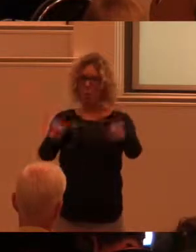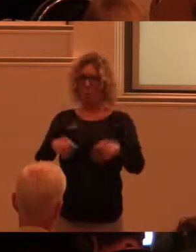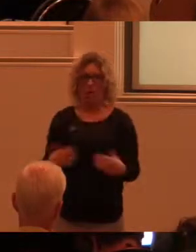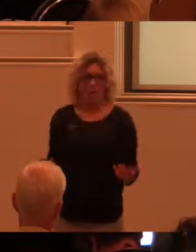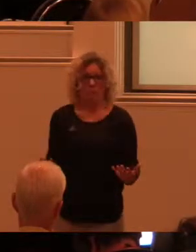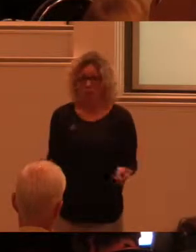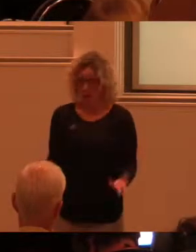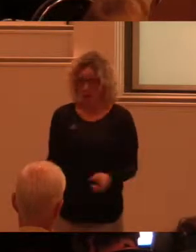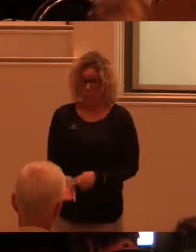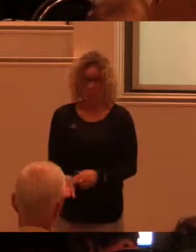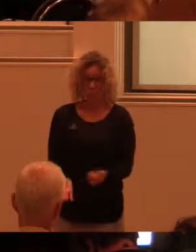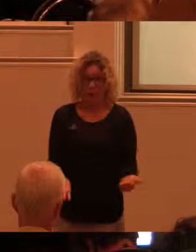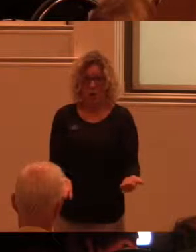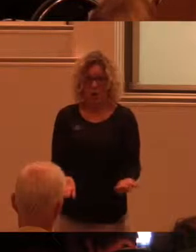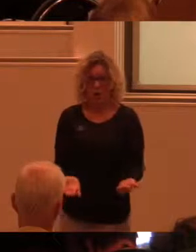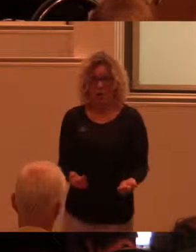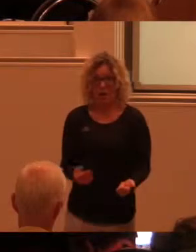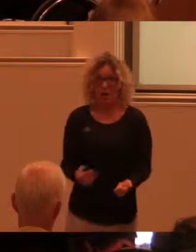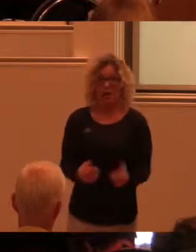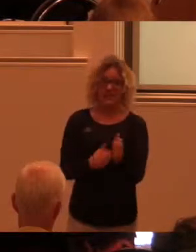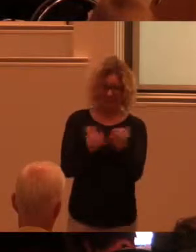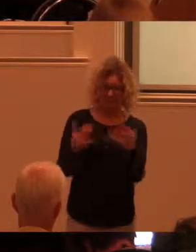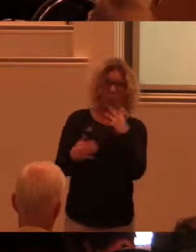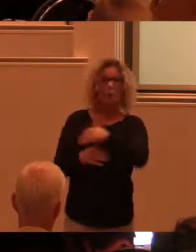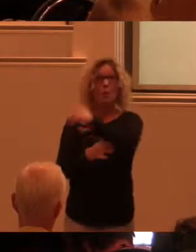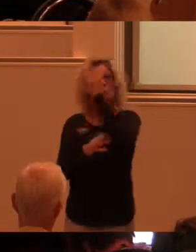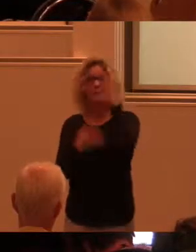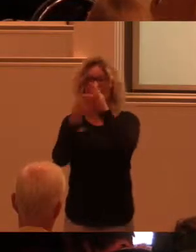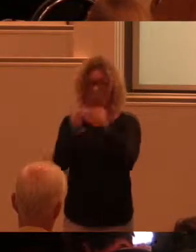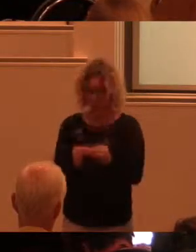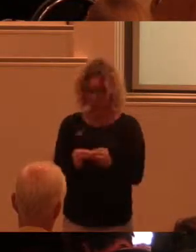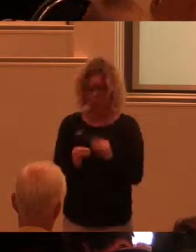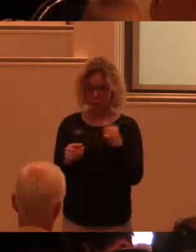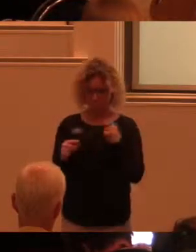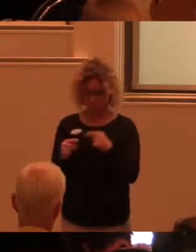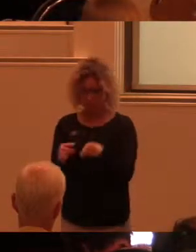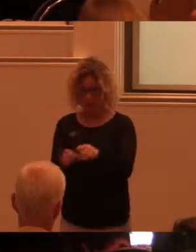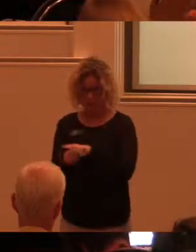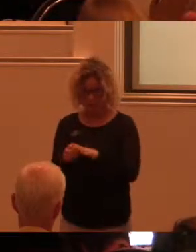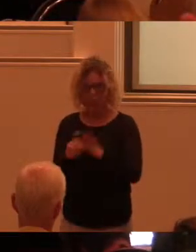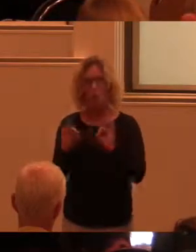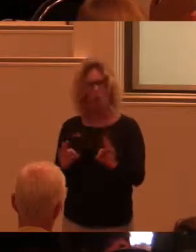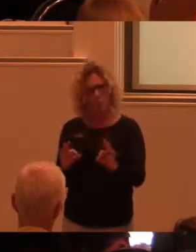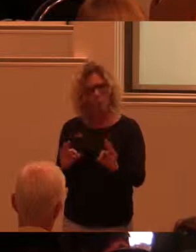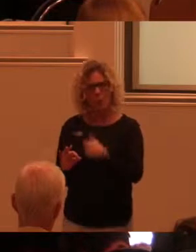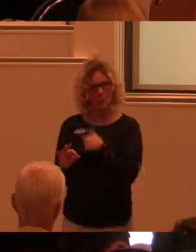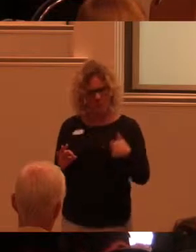vi närma oss det här med det universellt utformade, som vi kommer att prata mer och mer om, Hans och jag. Hur kan vi designa produkter, varor och